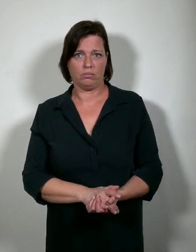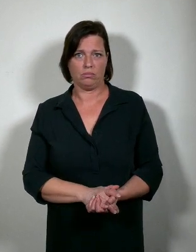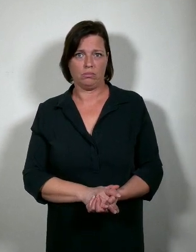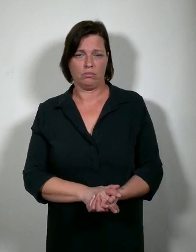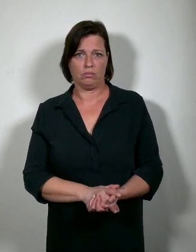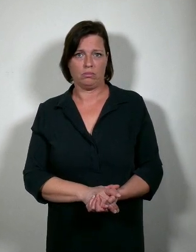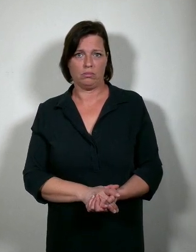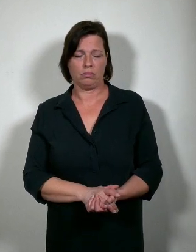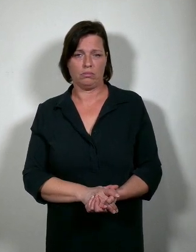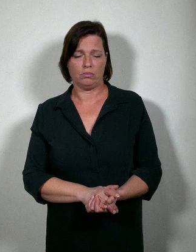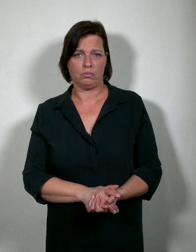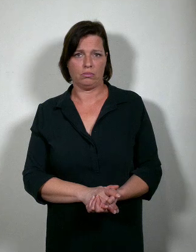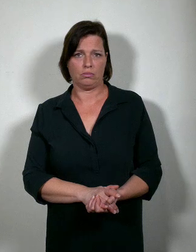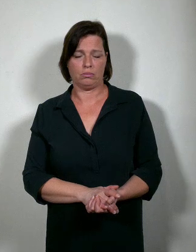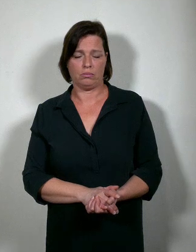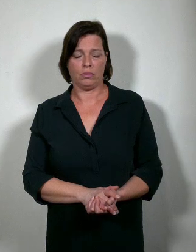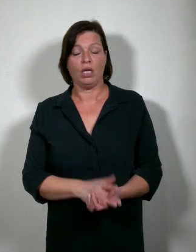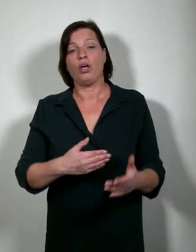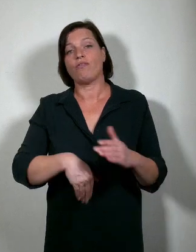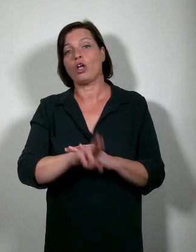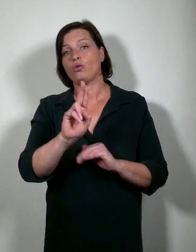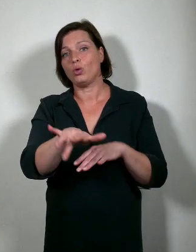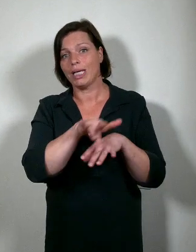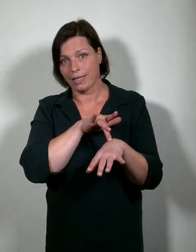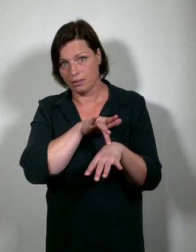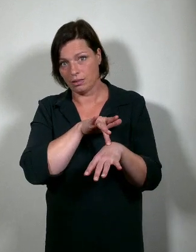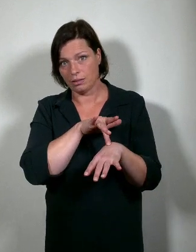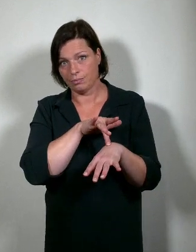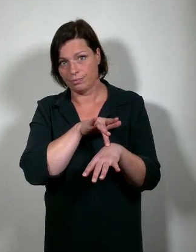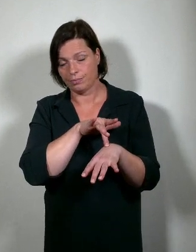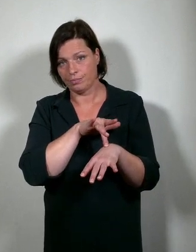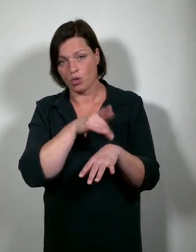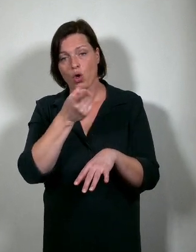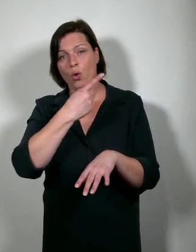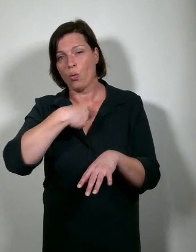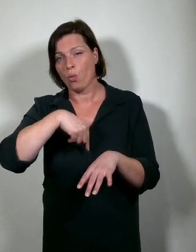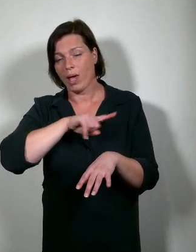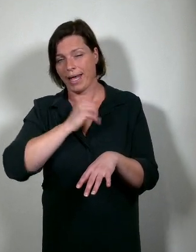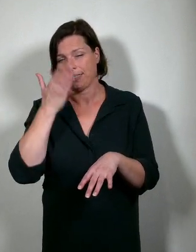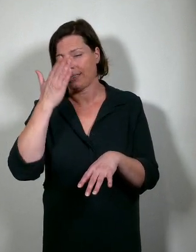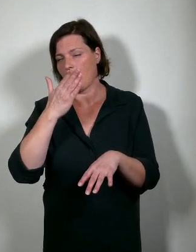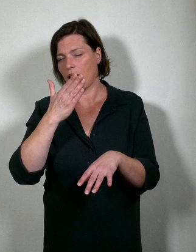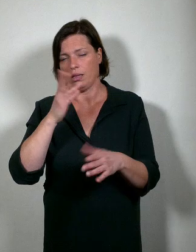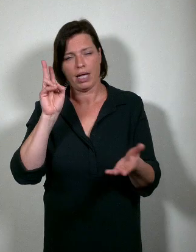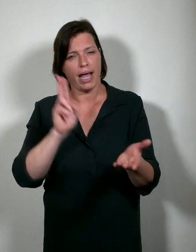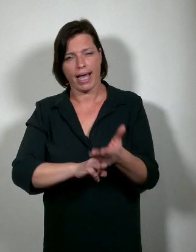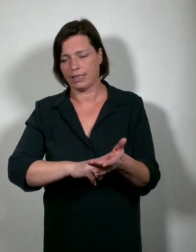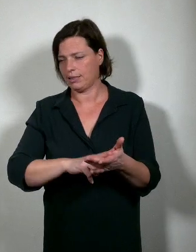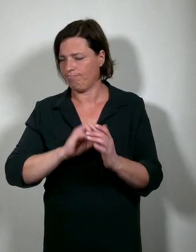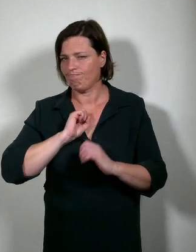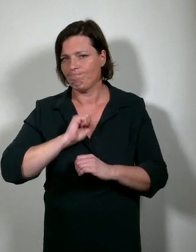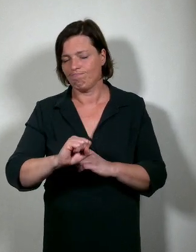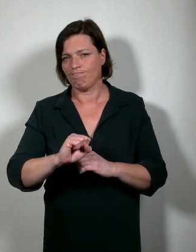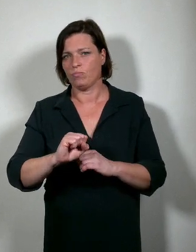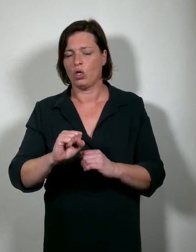Nu, vanuit de UGent zullen wij volop mee aan de kar trekken wat